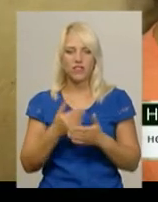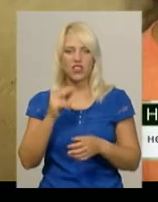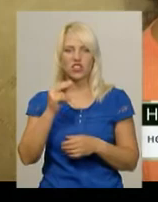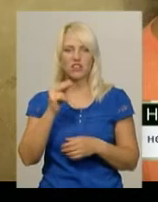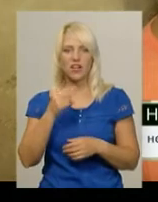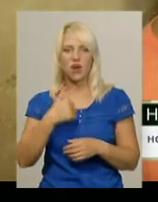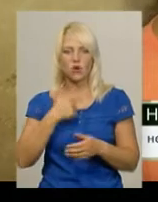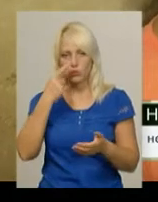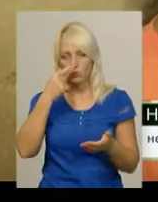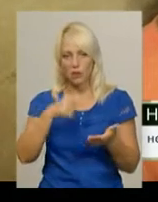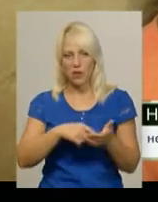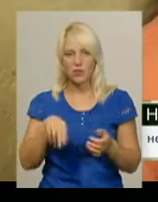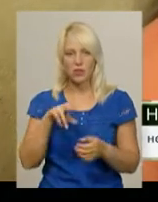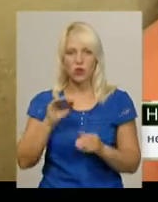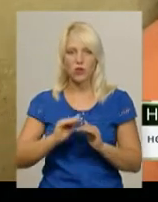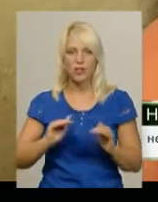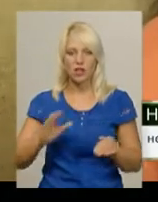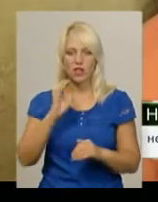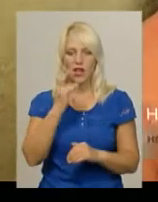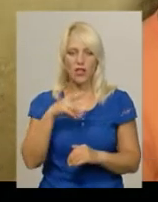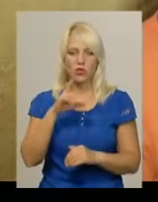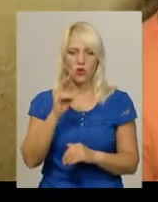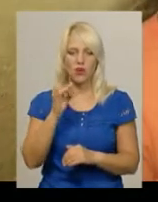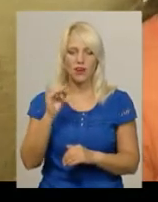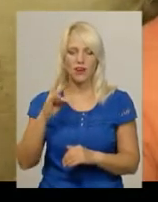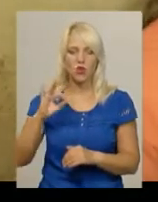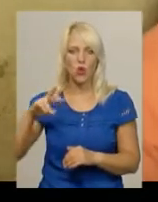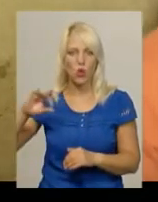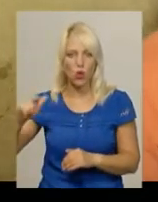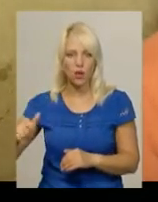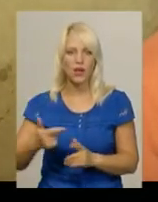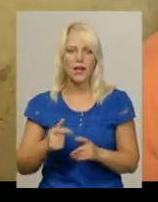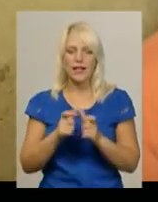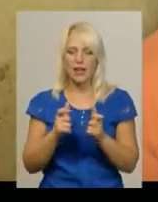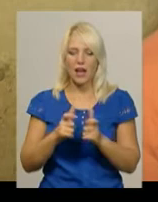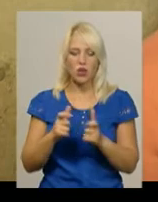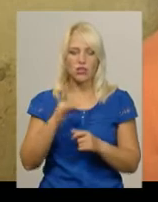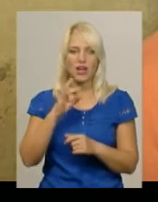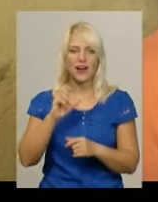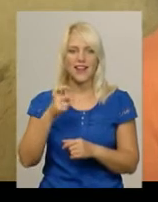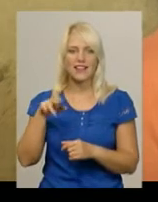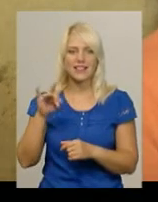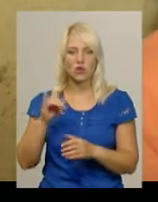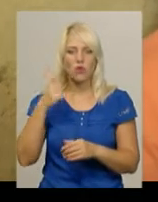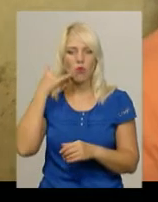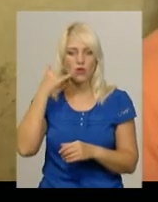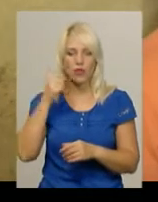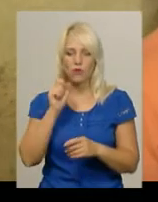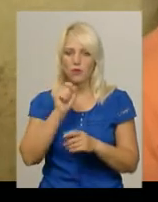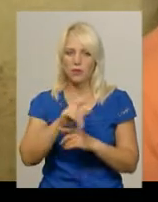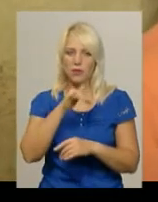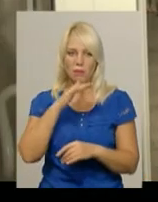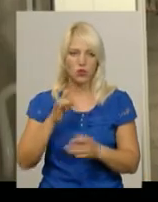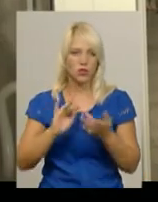хочемо попасти до дитячого ендокринолога. Талончики в реєстратурі по телефону неможливо замовити, і по онлайні в тому